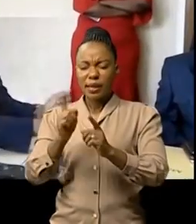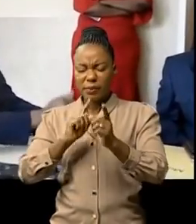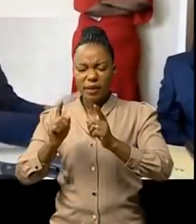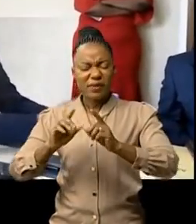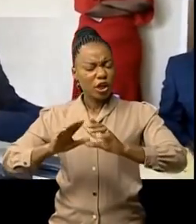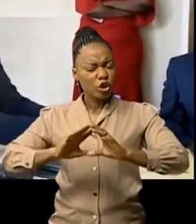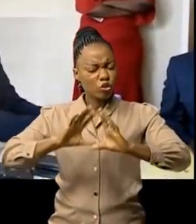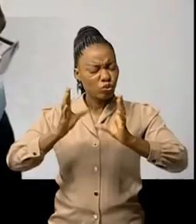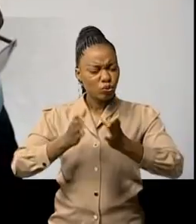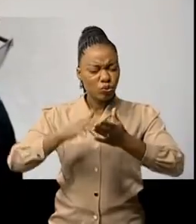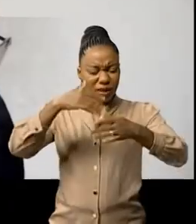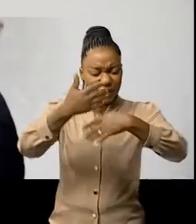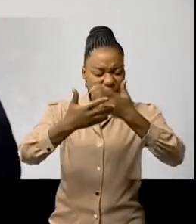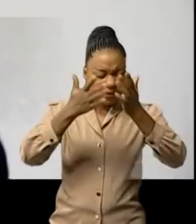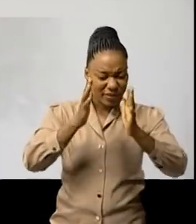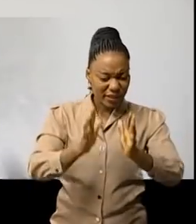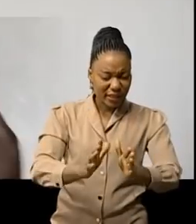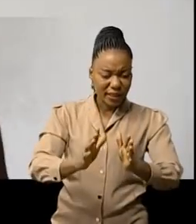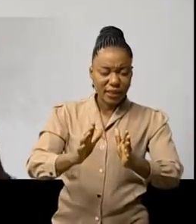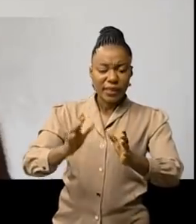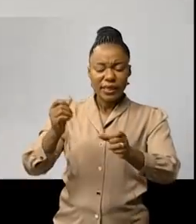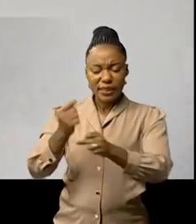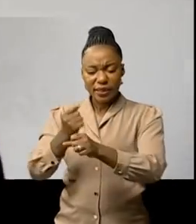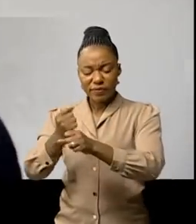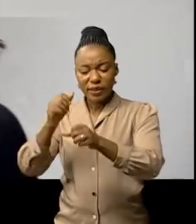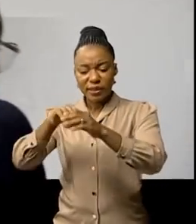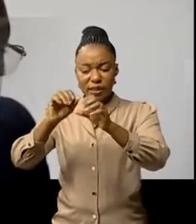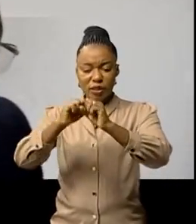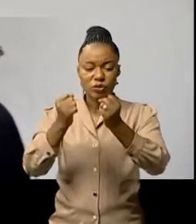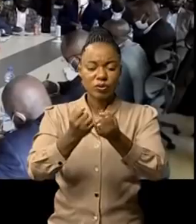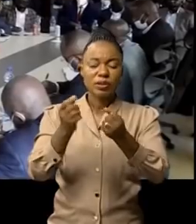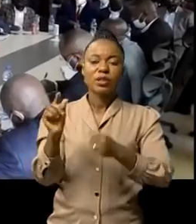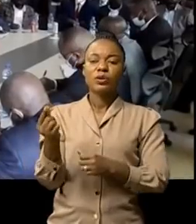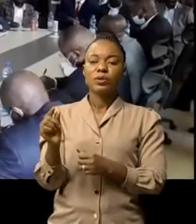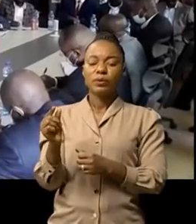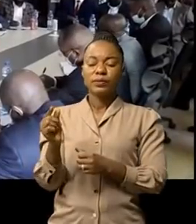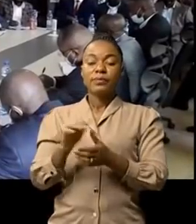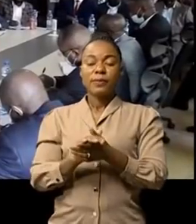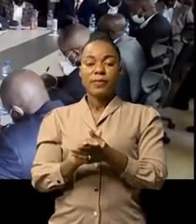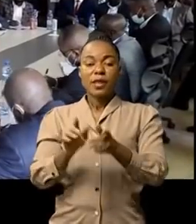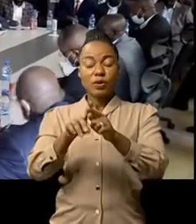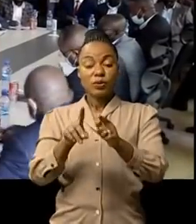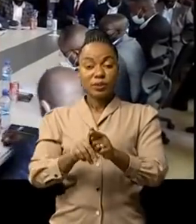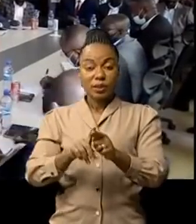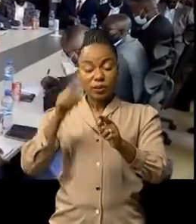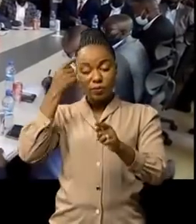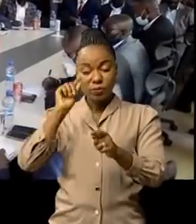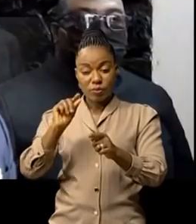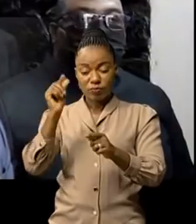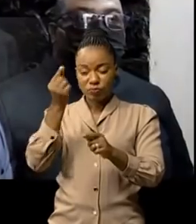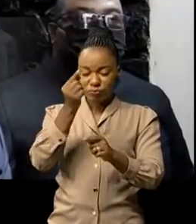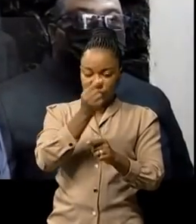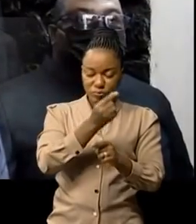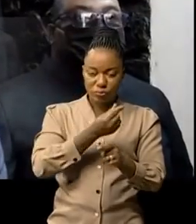personnels sur les grands axes de la dynamique portée par la nouvelle politique managériale de redorer l'image du marque du CEC.